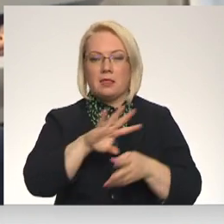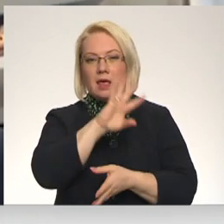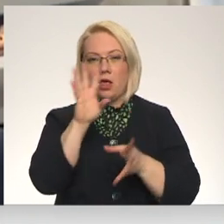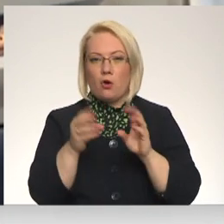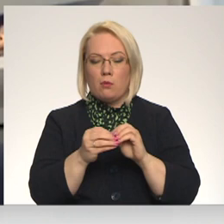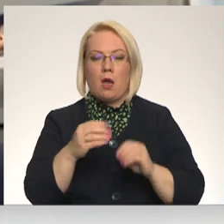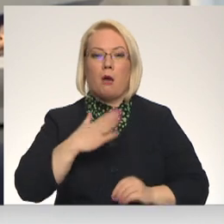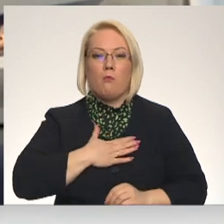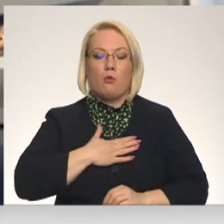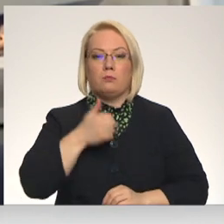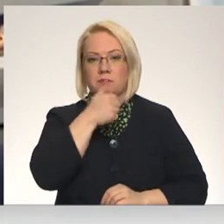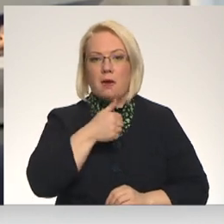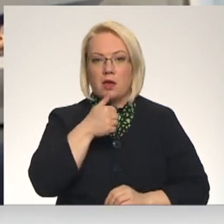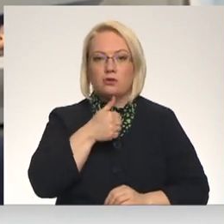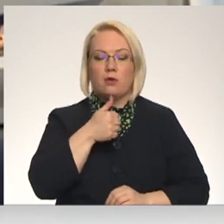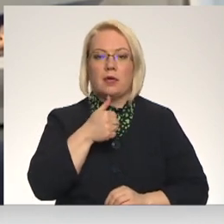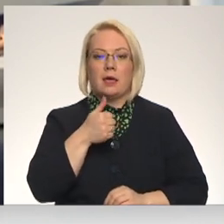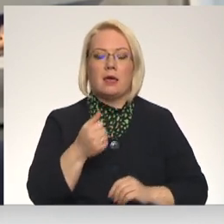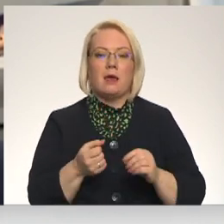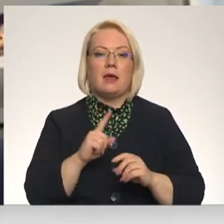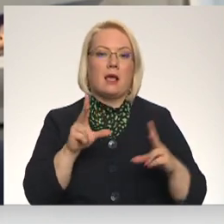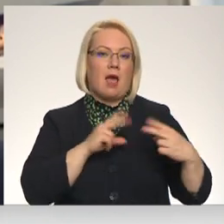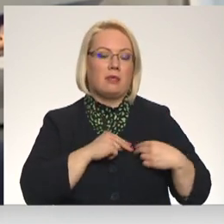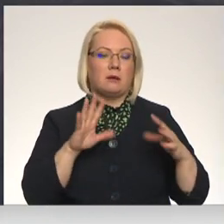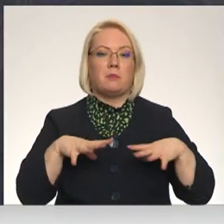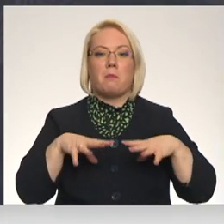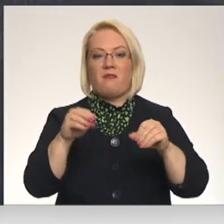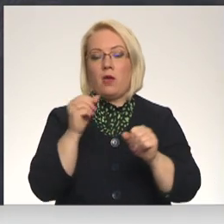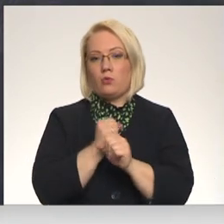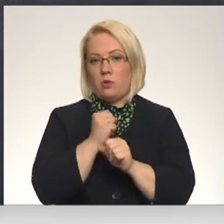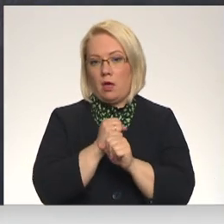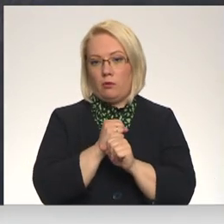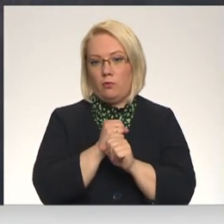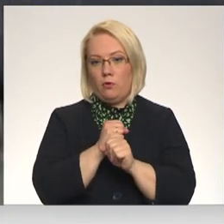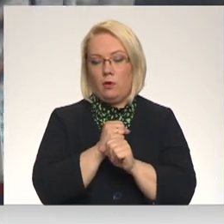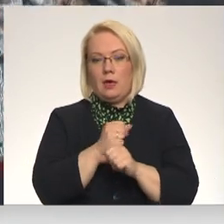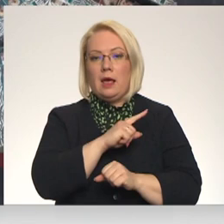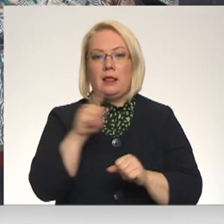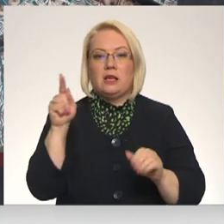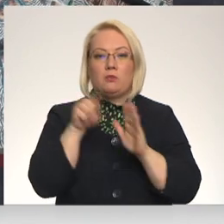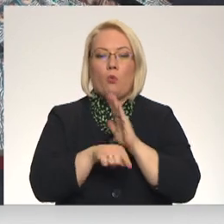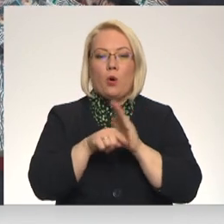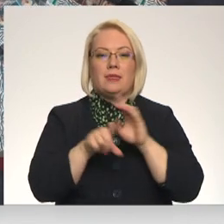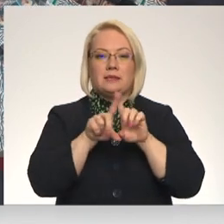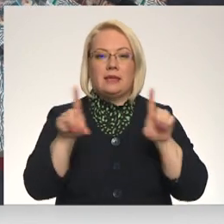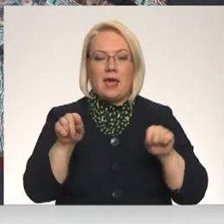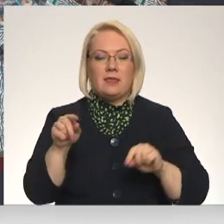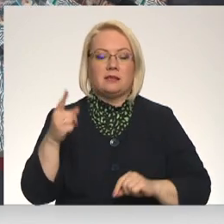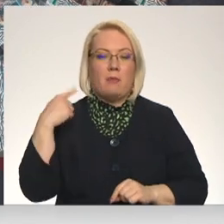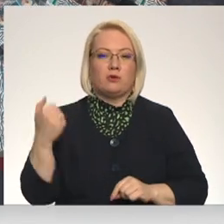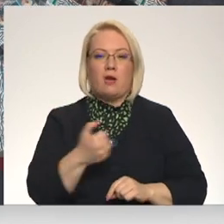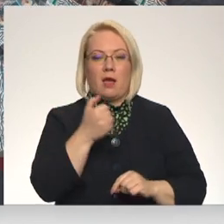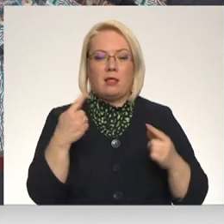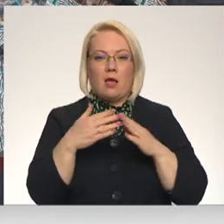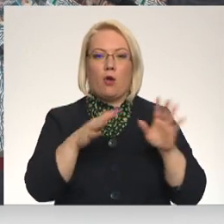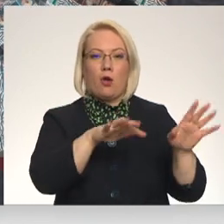mums personīgi izpaušas kā gandarījums pa paveikto darbu. Vidmuitas dienas aizdītajā gadā laikā kūpumā